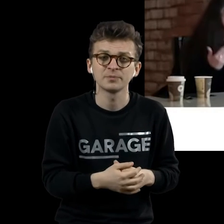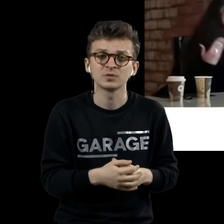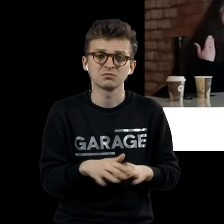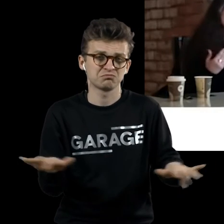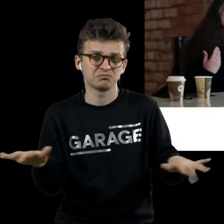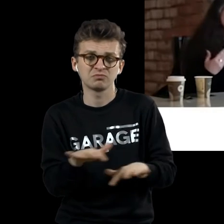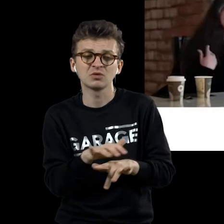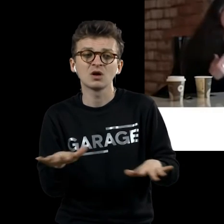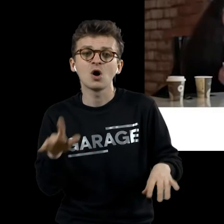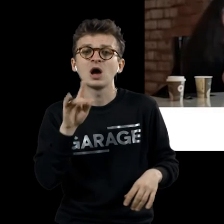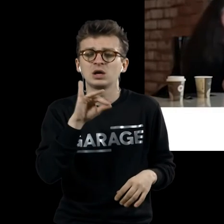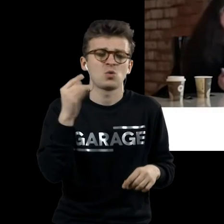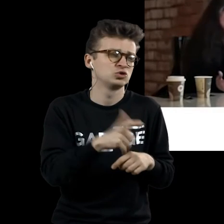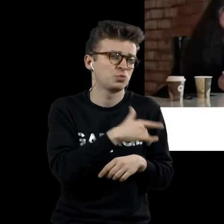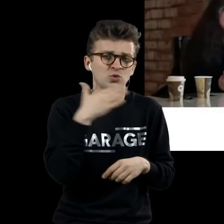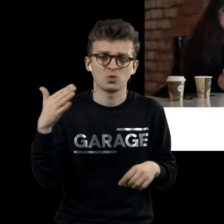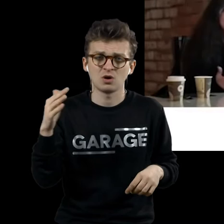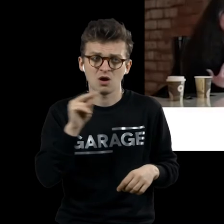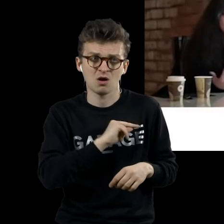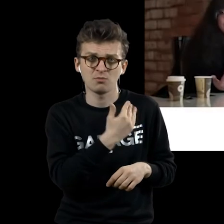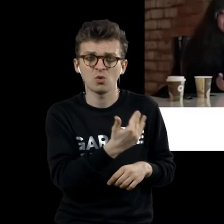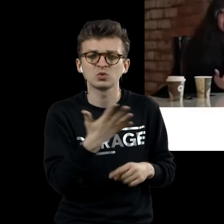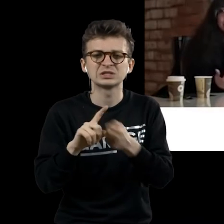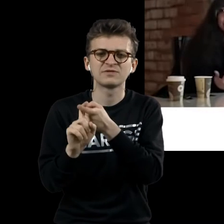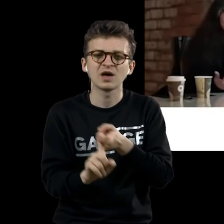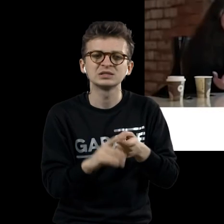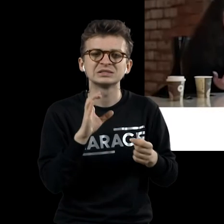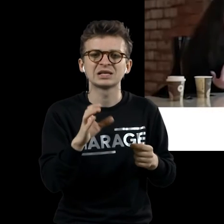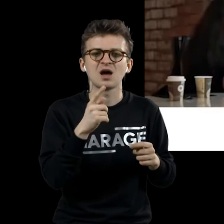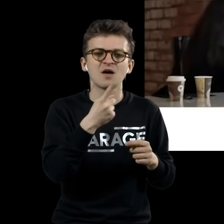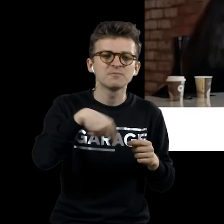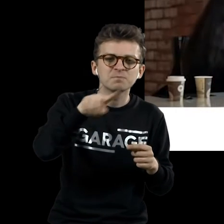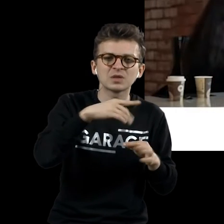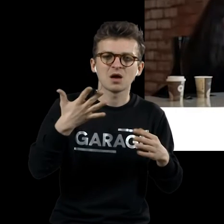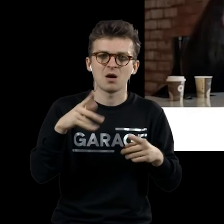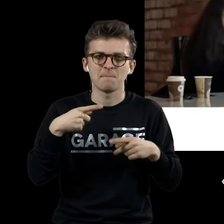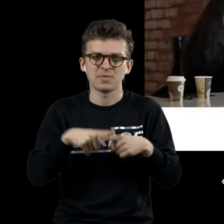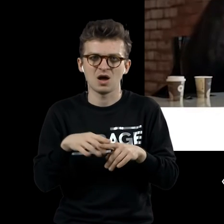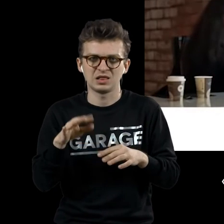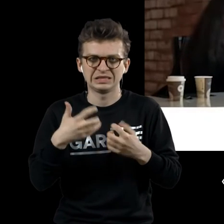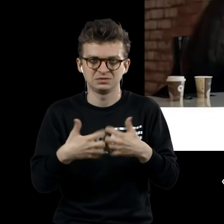И куча работ, которые связаны с вращательными, со всякими вращающимися механизмами.